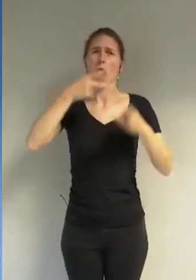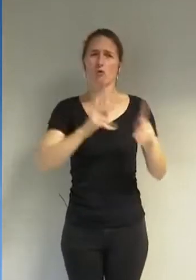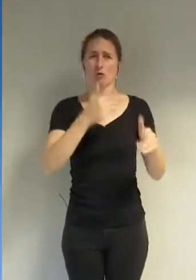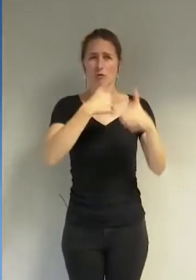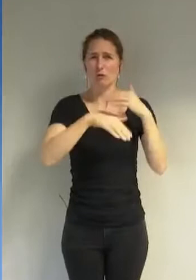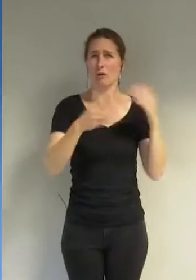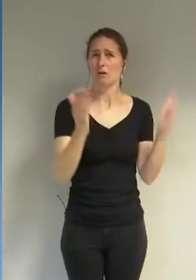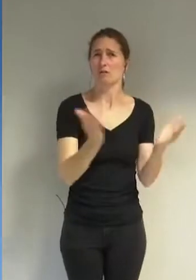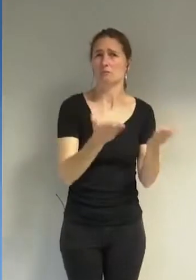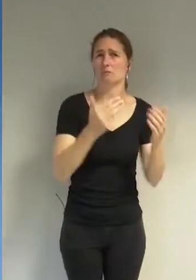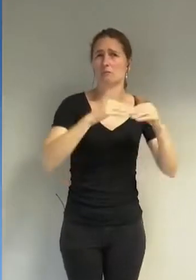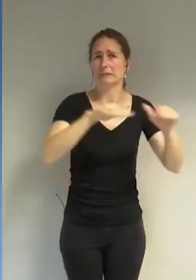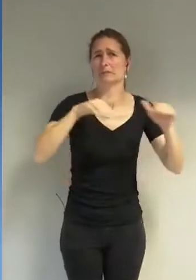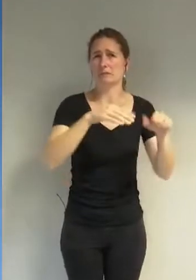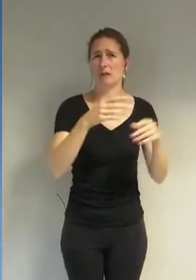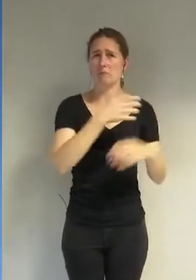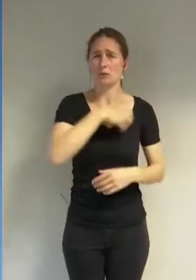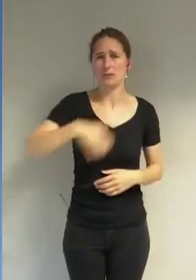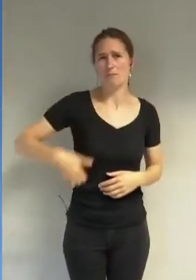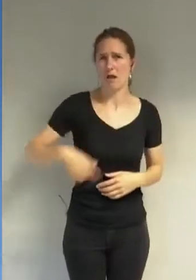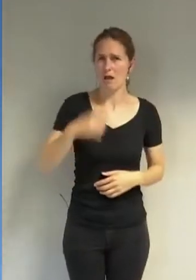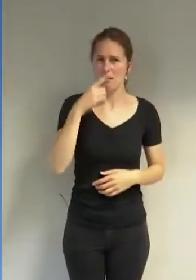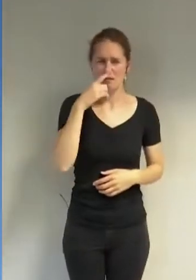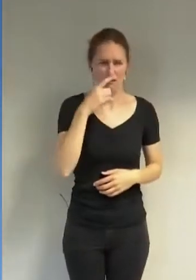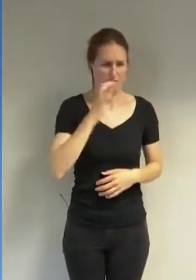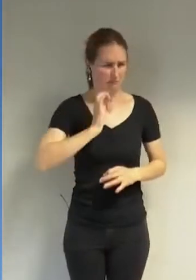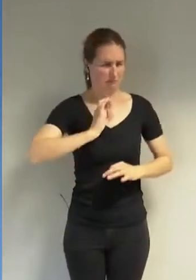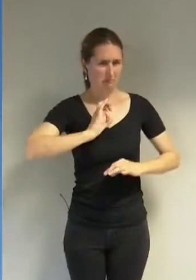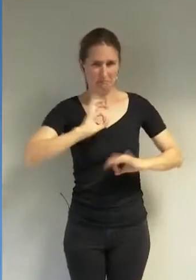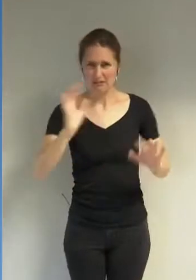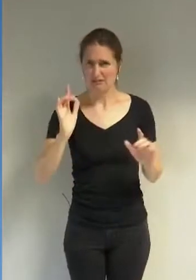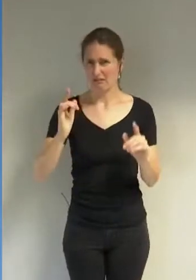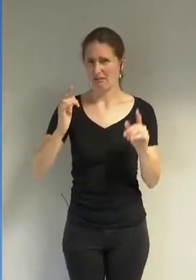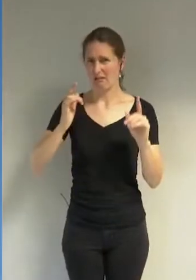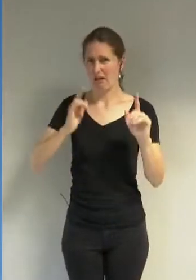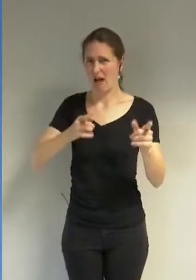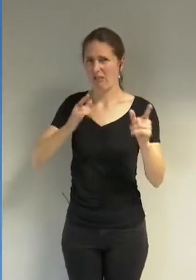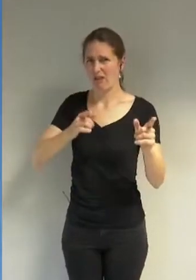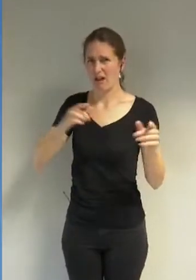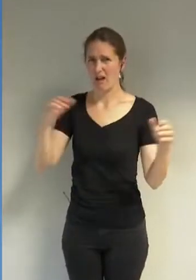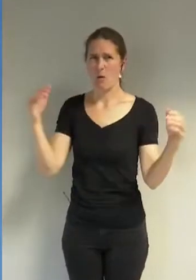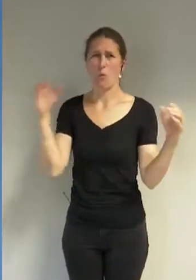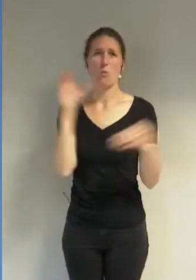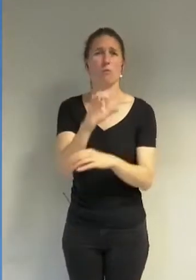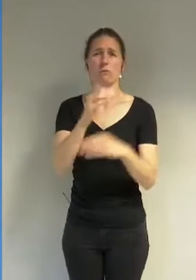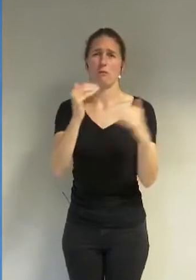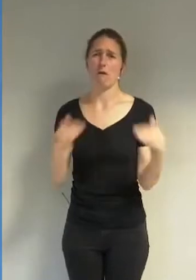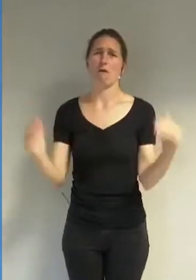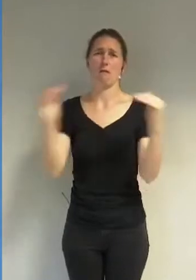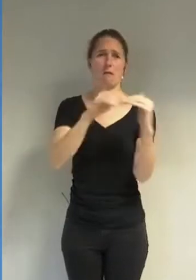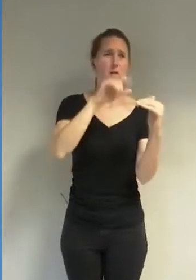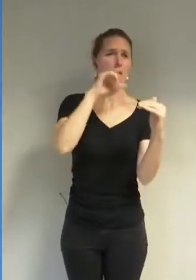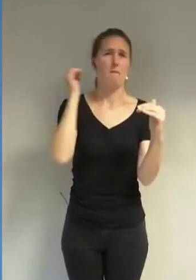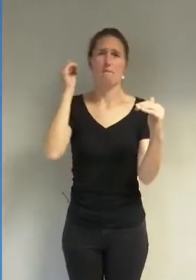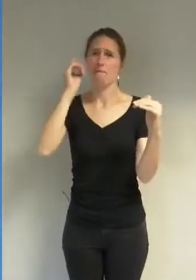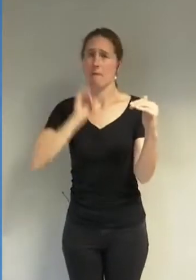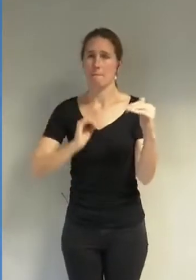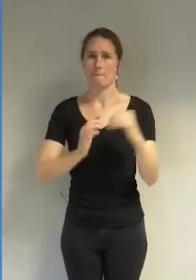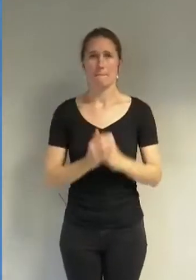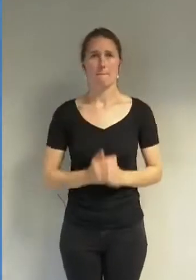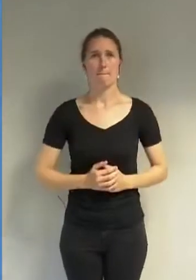dans les piscines sont une attaque directe contre l'égalité femmes-hommes.